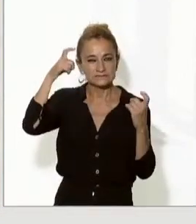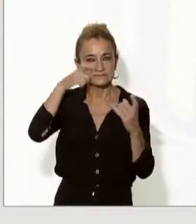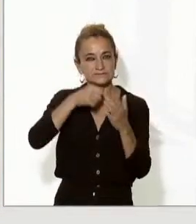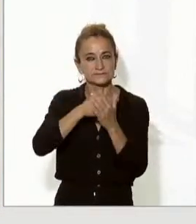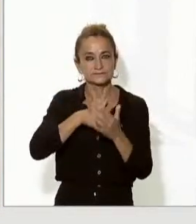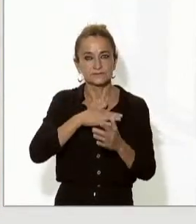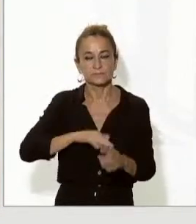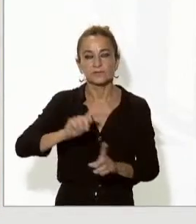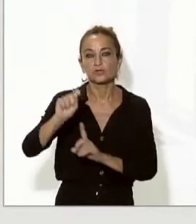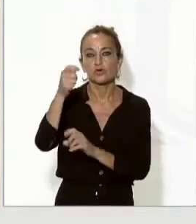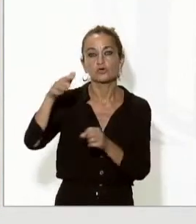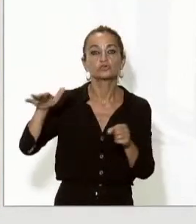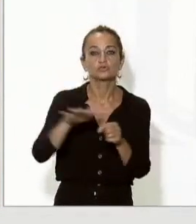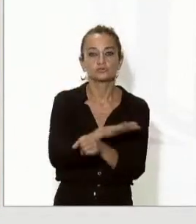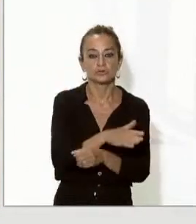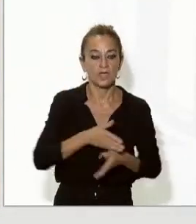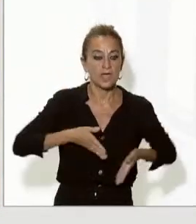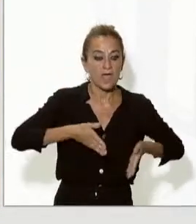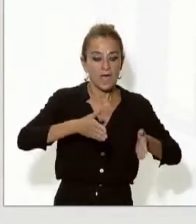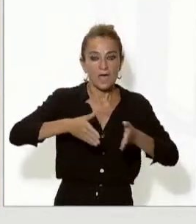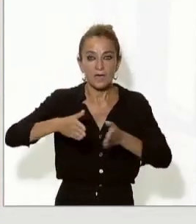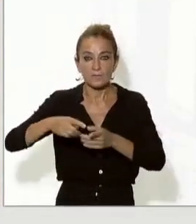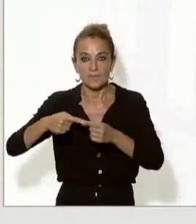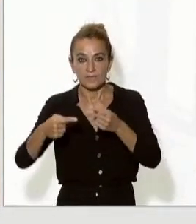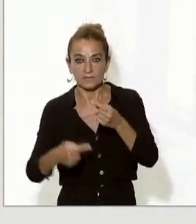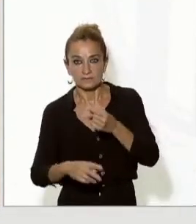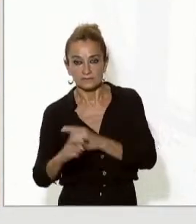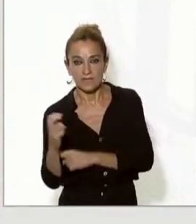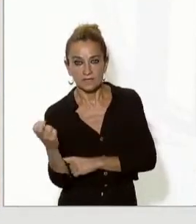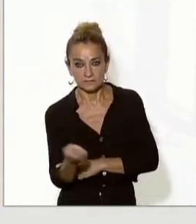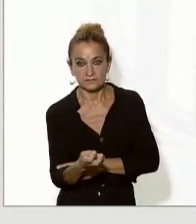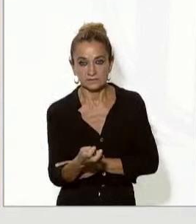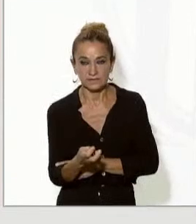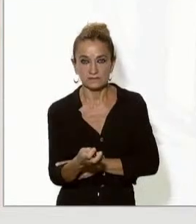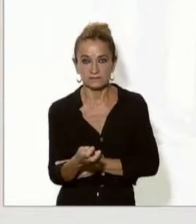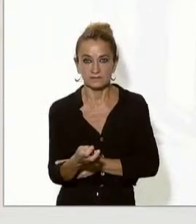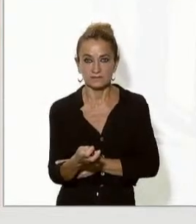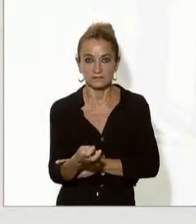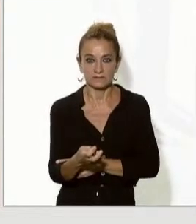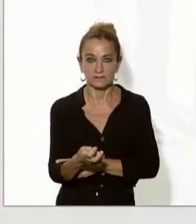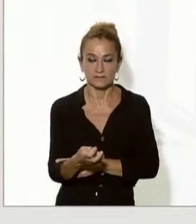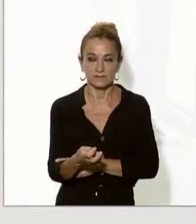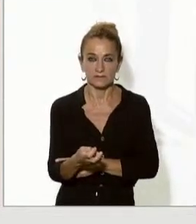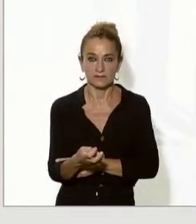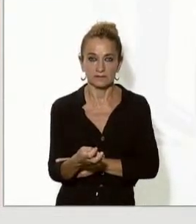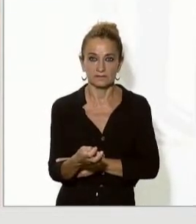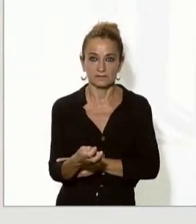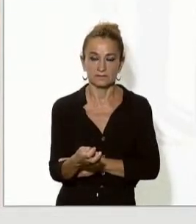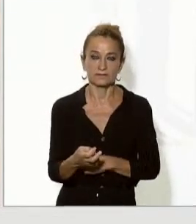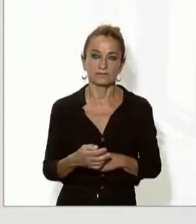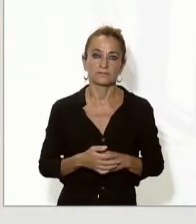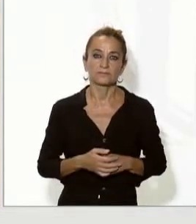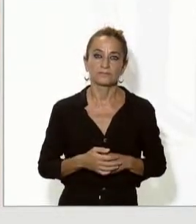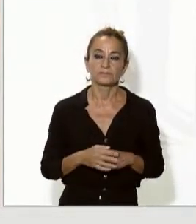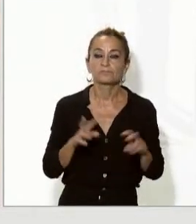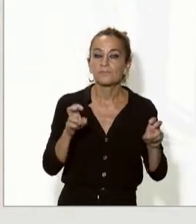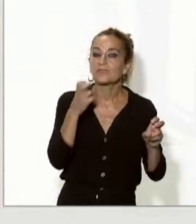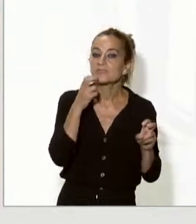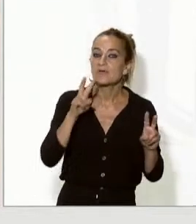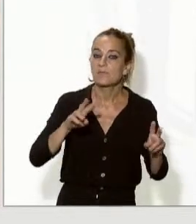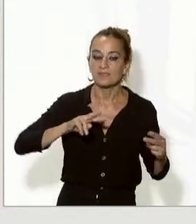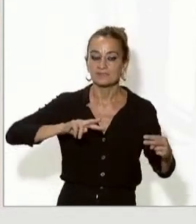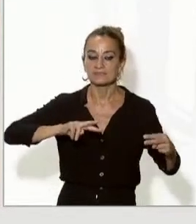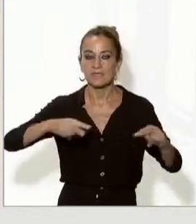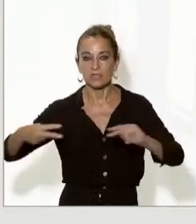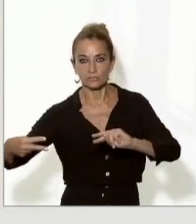tots els altres camins que puguin haver-hi i en aquest cas els efectes en matèria de traducció al català